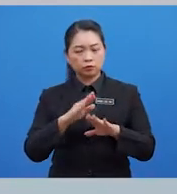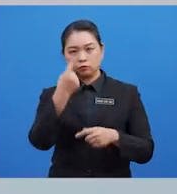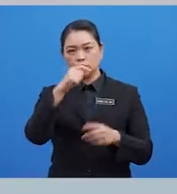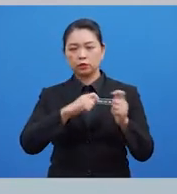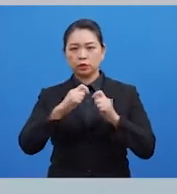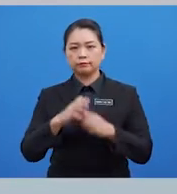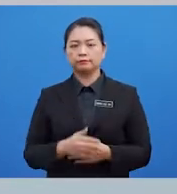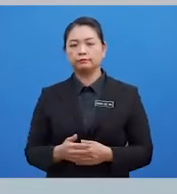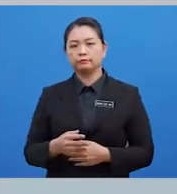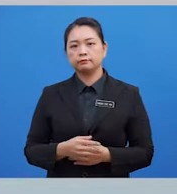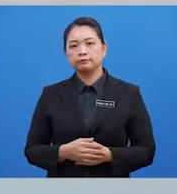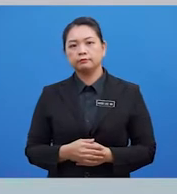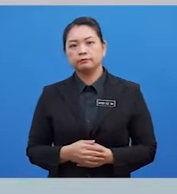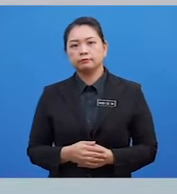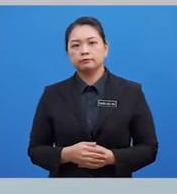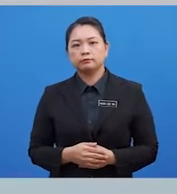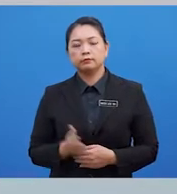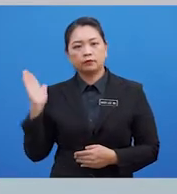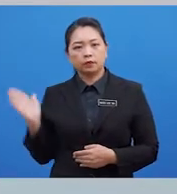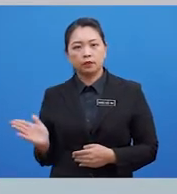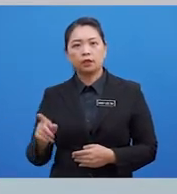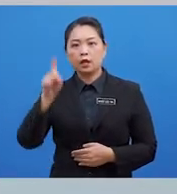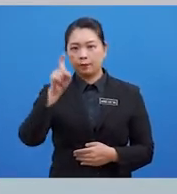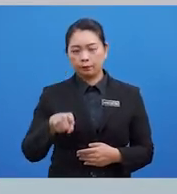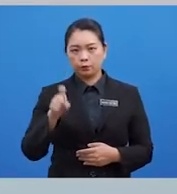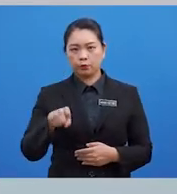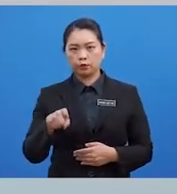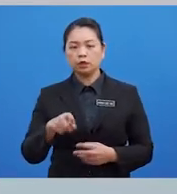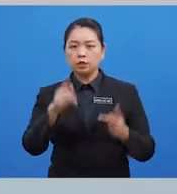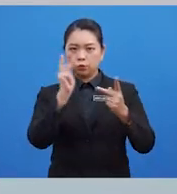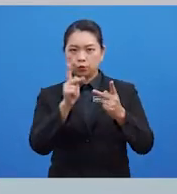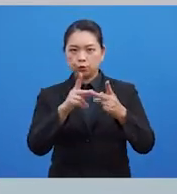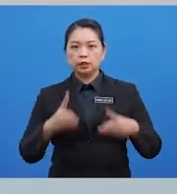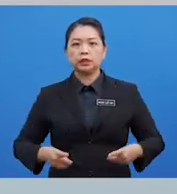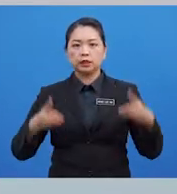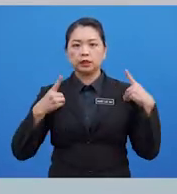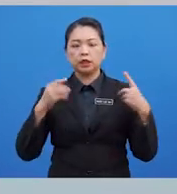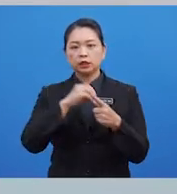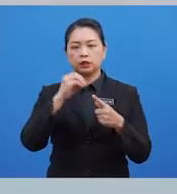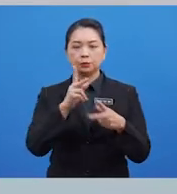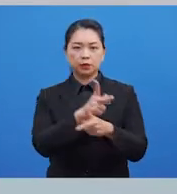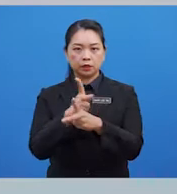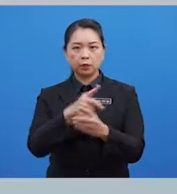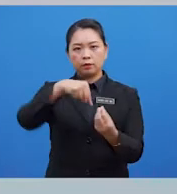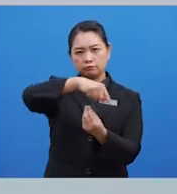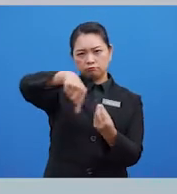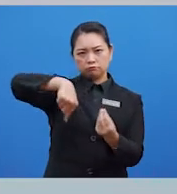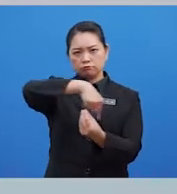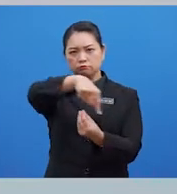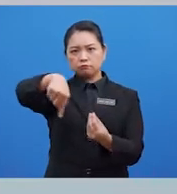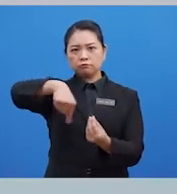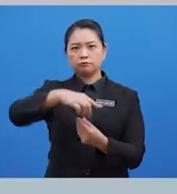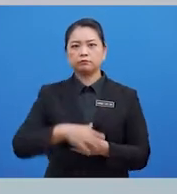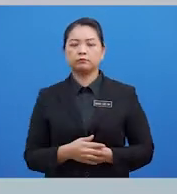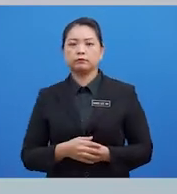Untuk Bertindak Kemahiran Terbuka Bula Memerlukan Pelaku Menyesuaikan Diri Atau Mengawal